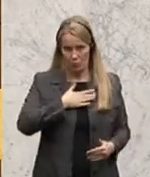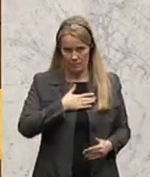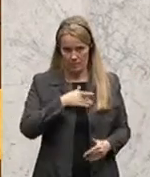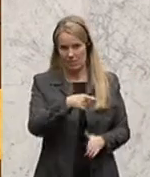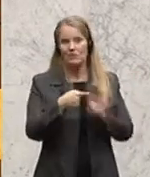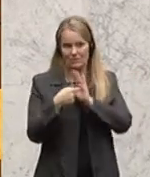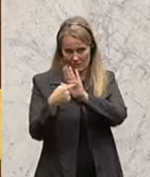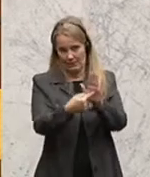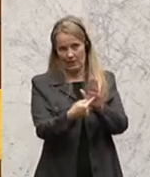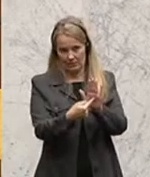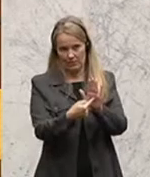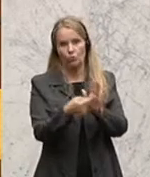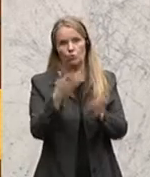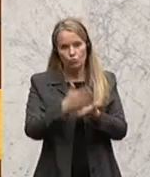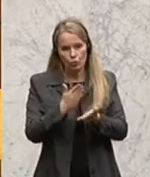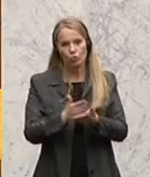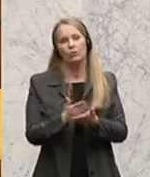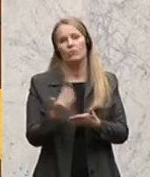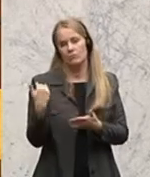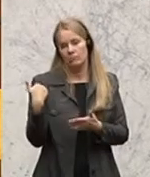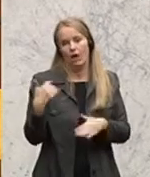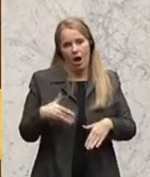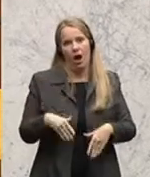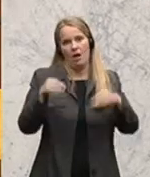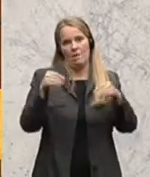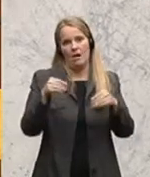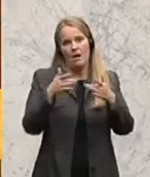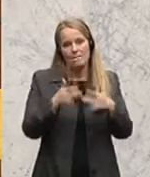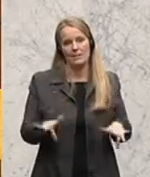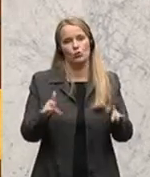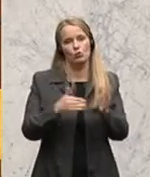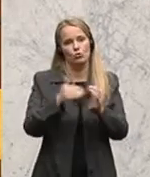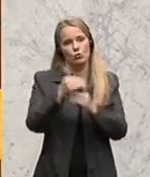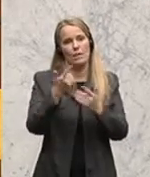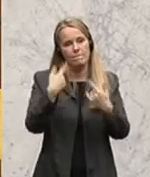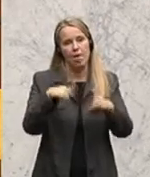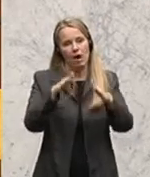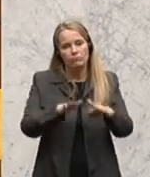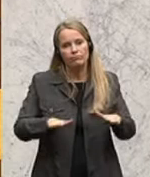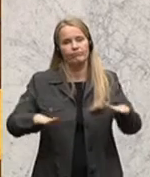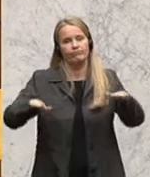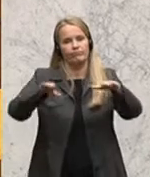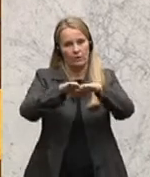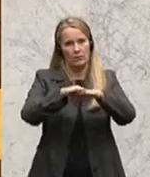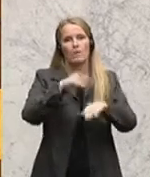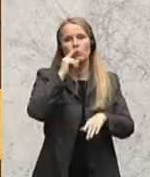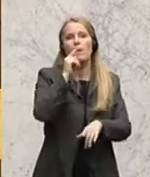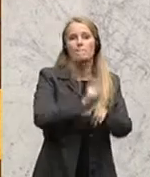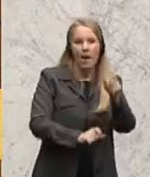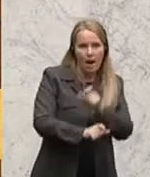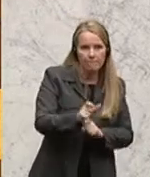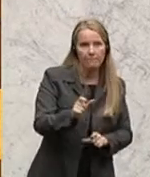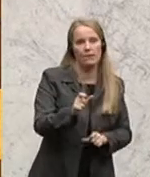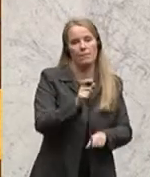letztendlich bereits damit begonnen haben, die Pensionssysteme zu harmonisieren, dass Beamtinnen und Beamte